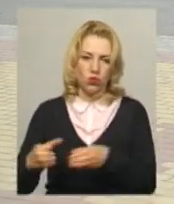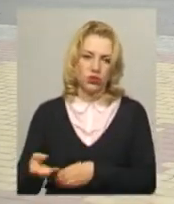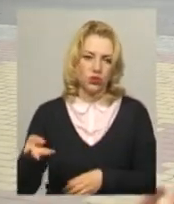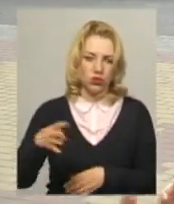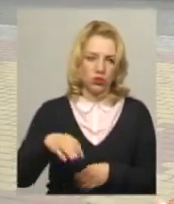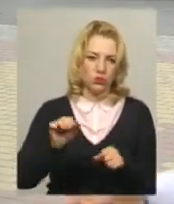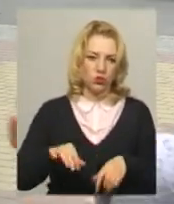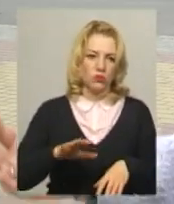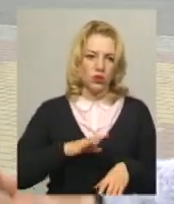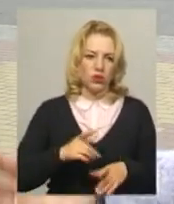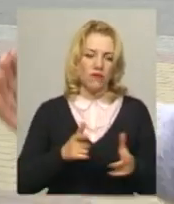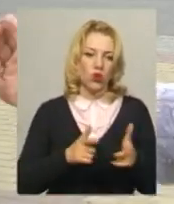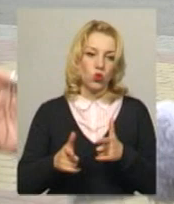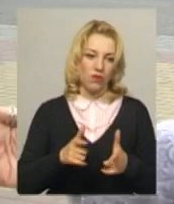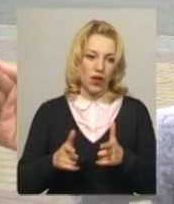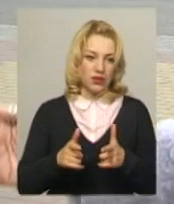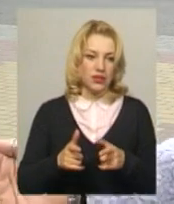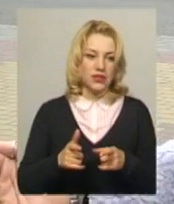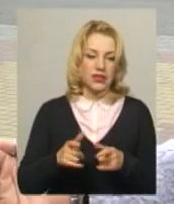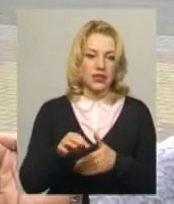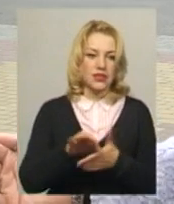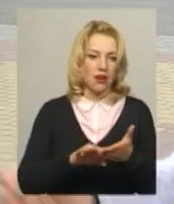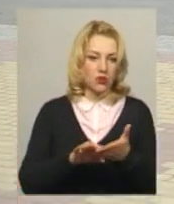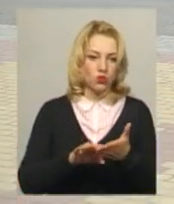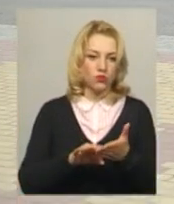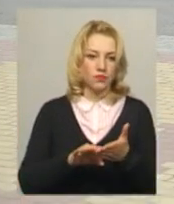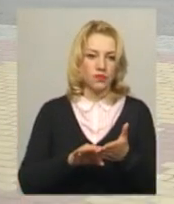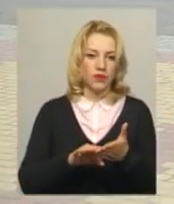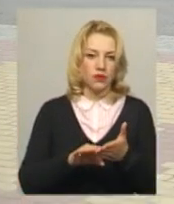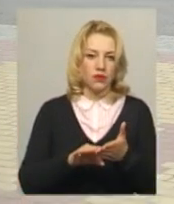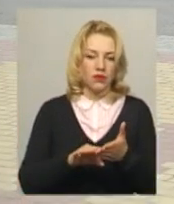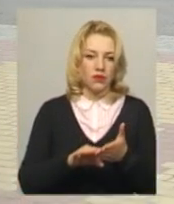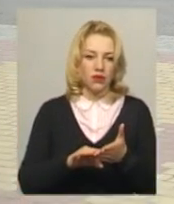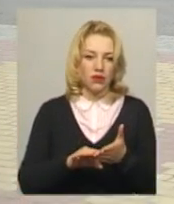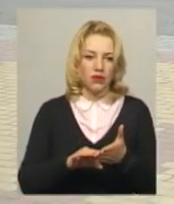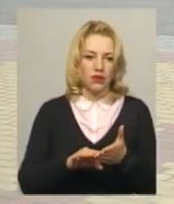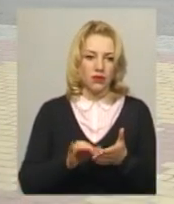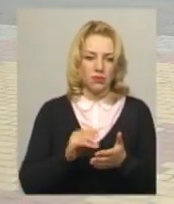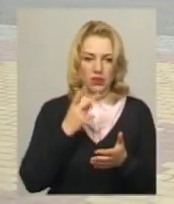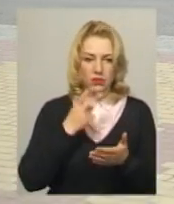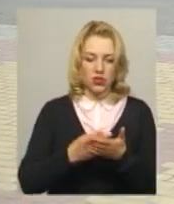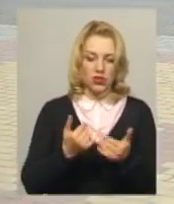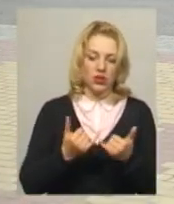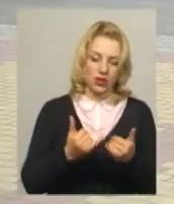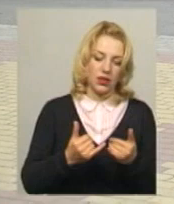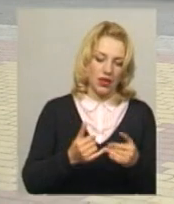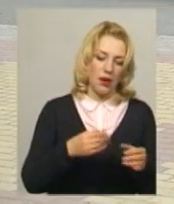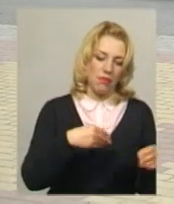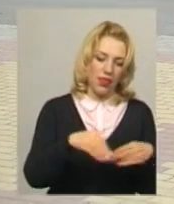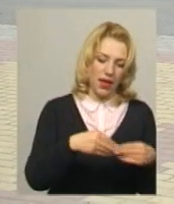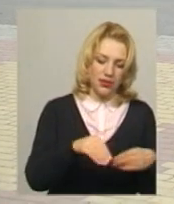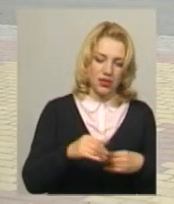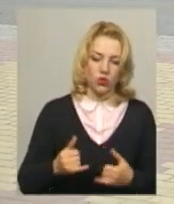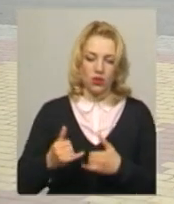можливо, можуть даже і виготовлятися сразу монолітними. І одразу ж передбачені для пластику, для паперу,